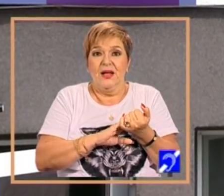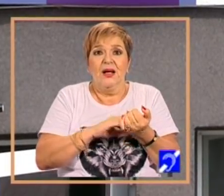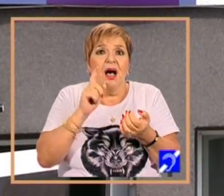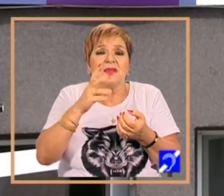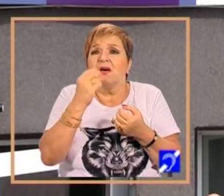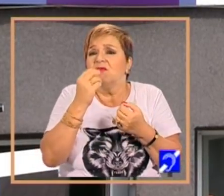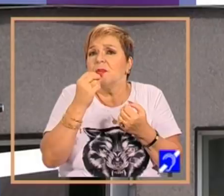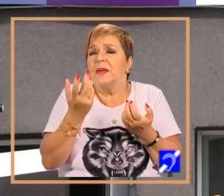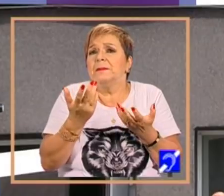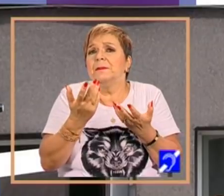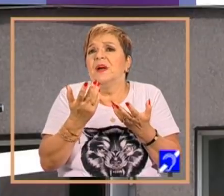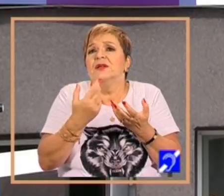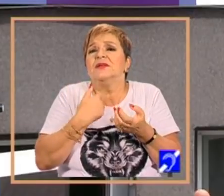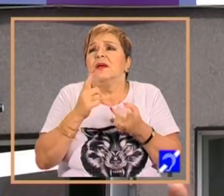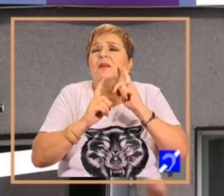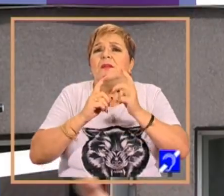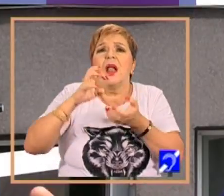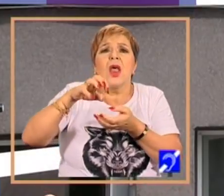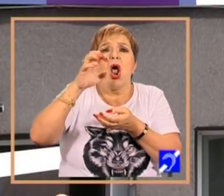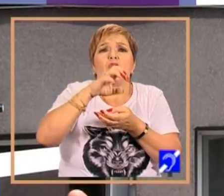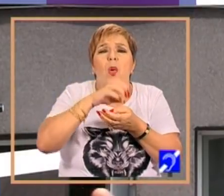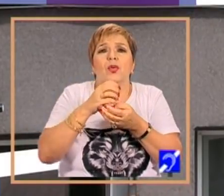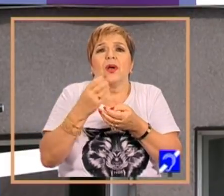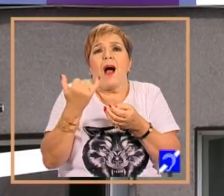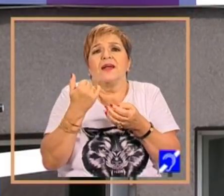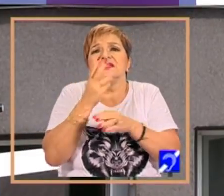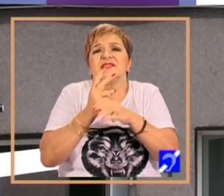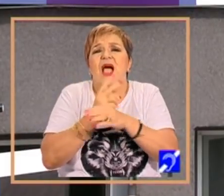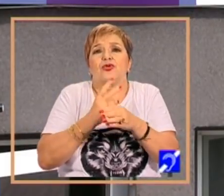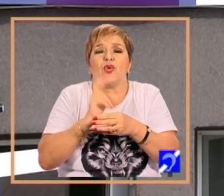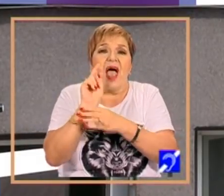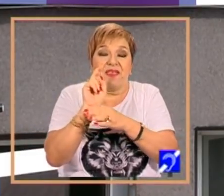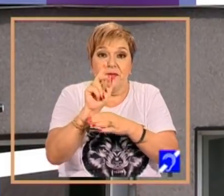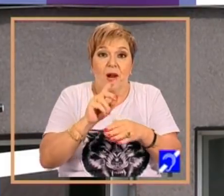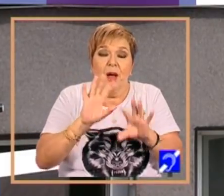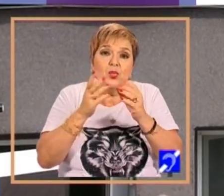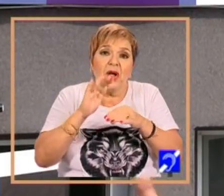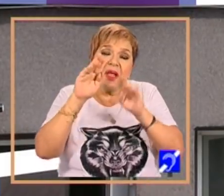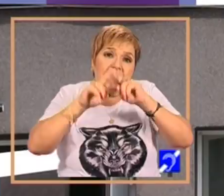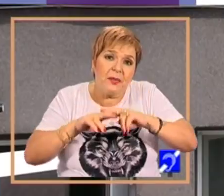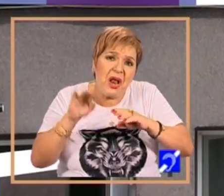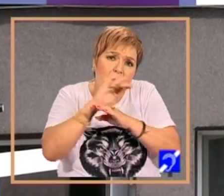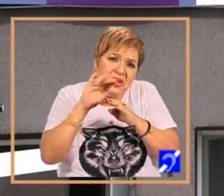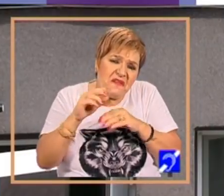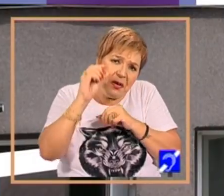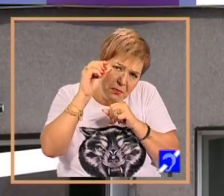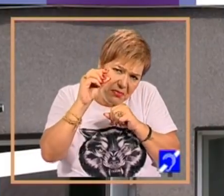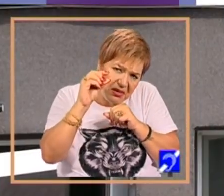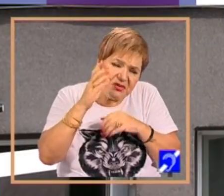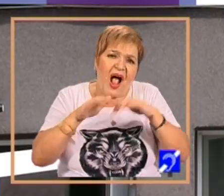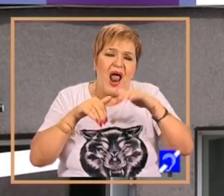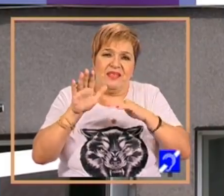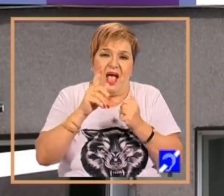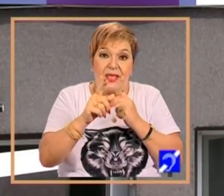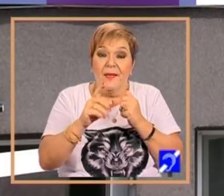vorba de acele locuri subvenționate, poate că am fi rămas la un nivel rezonabil de calitate.